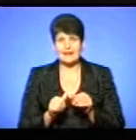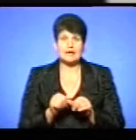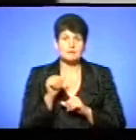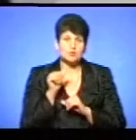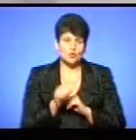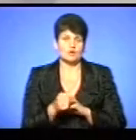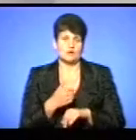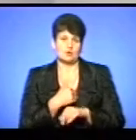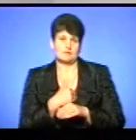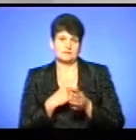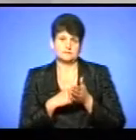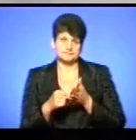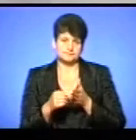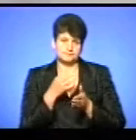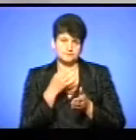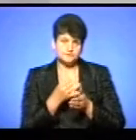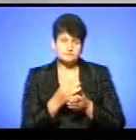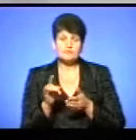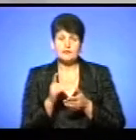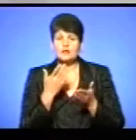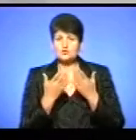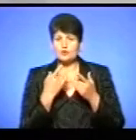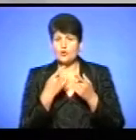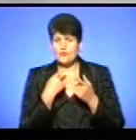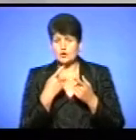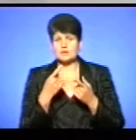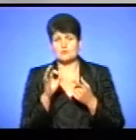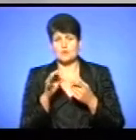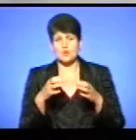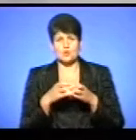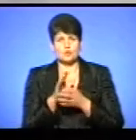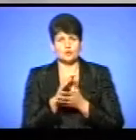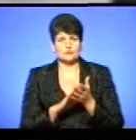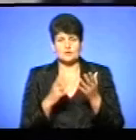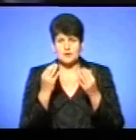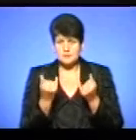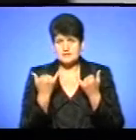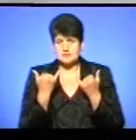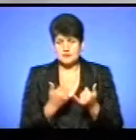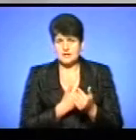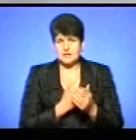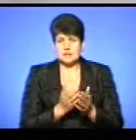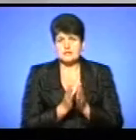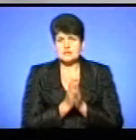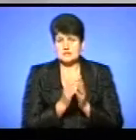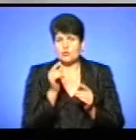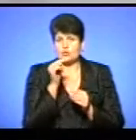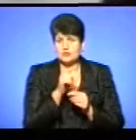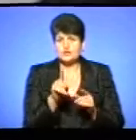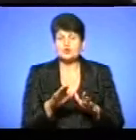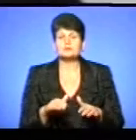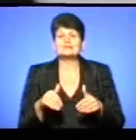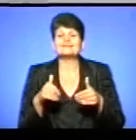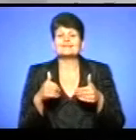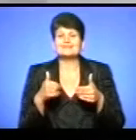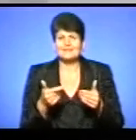хотіла б сказати, що якщо ми говоримо про групи продовженого дня, ми виходимо зараз з ініціативою про те, щоб дати хоча б